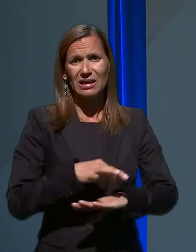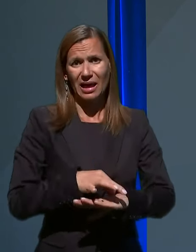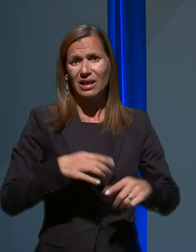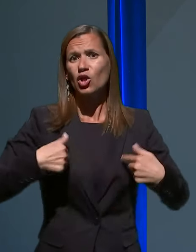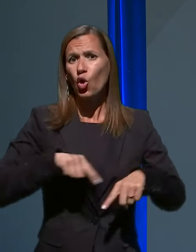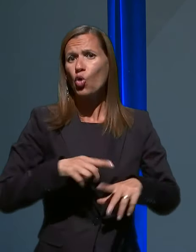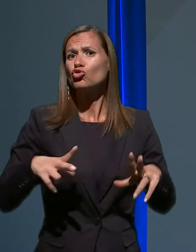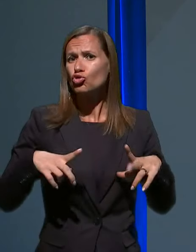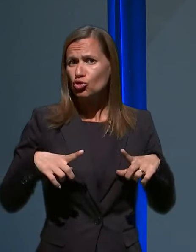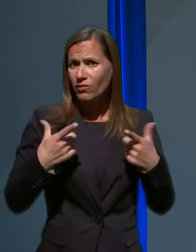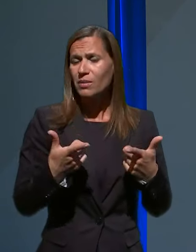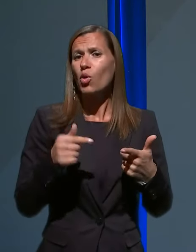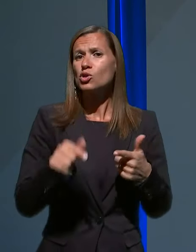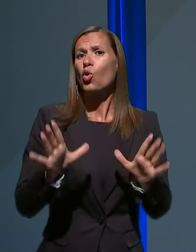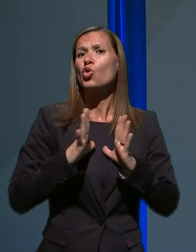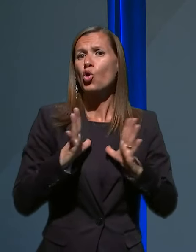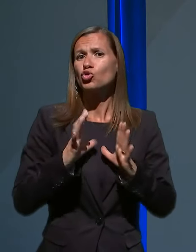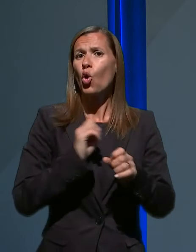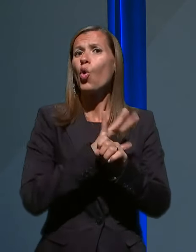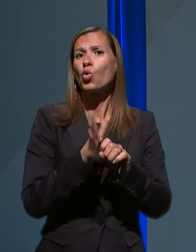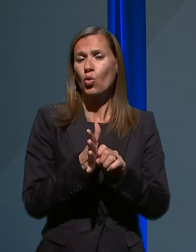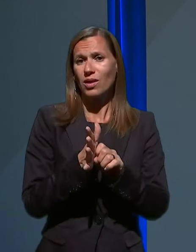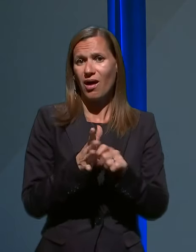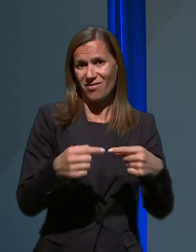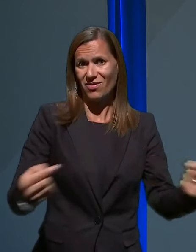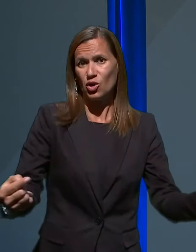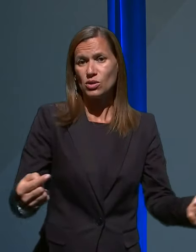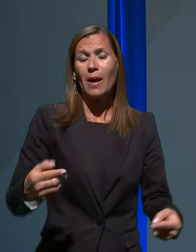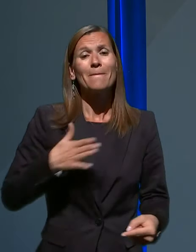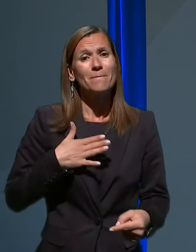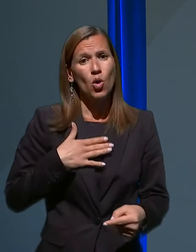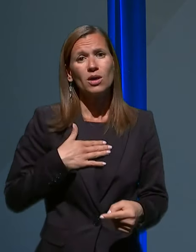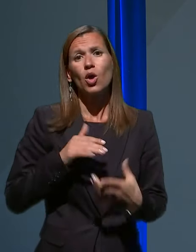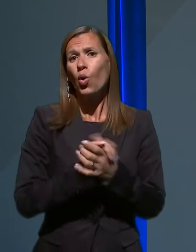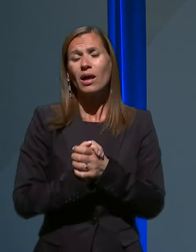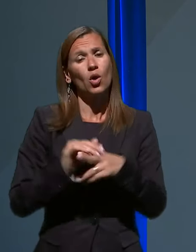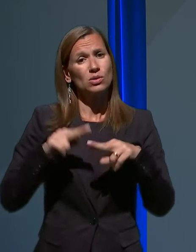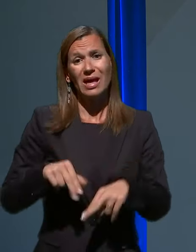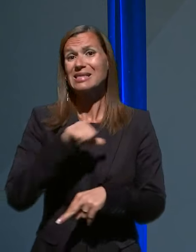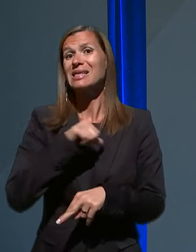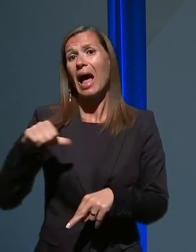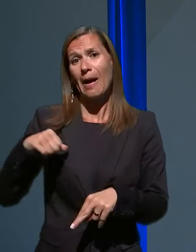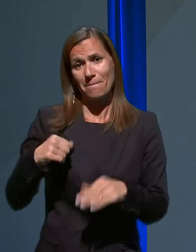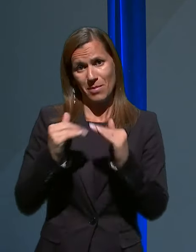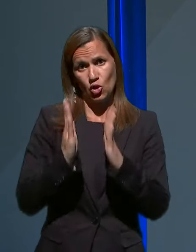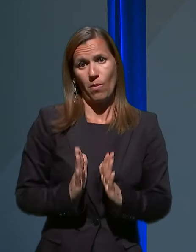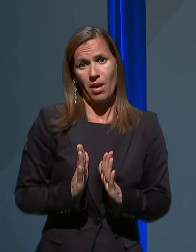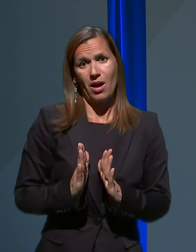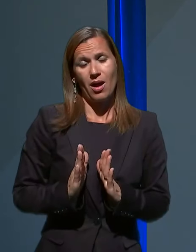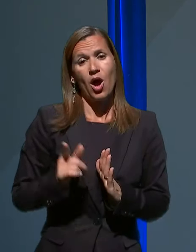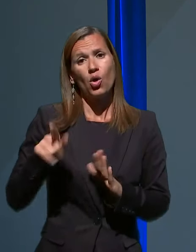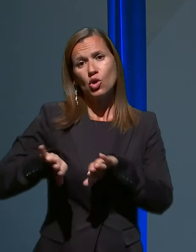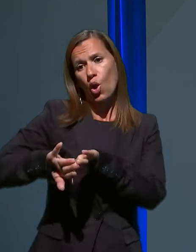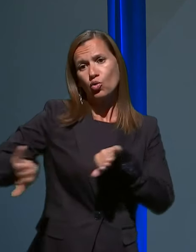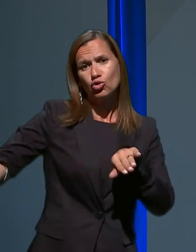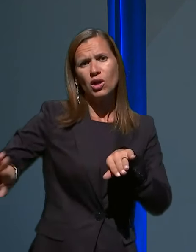grožno korone, moji kolegi ostajajo sami doma, ločili so se od svoje nosiče žene,